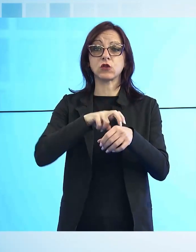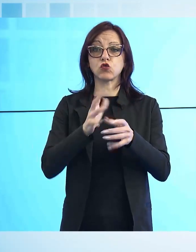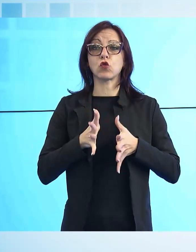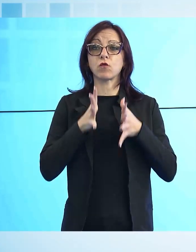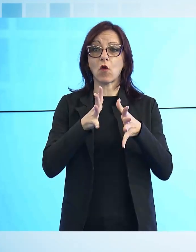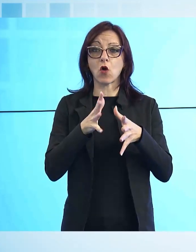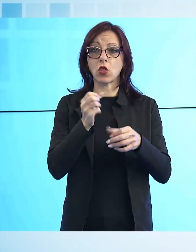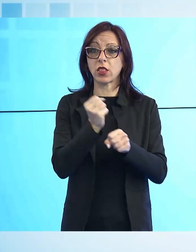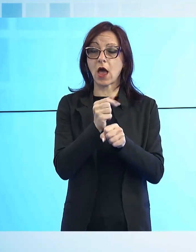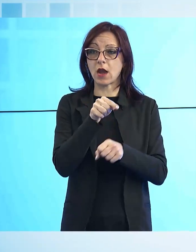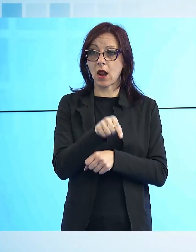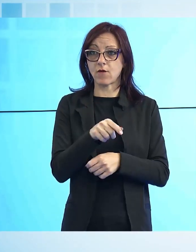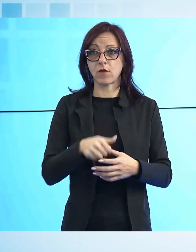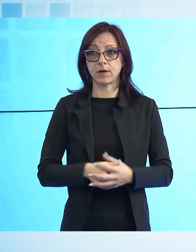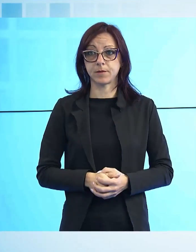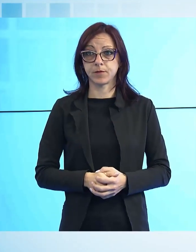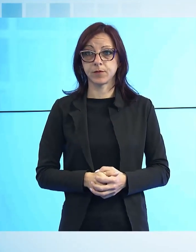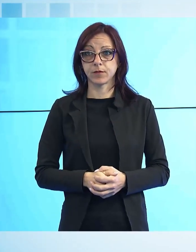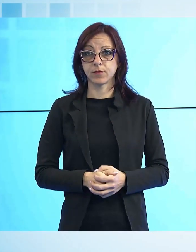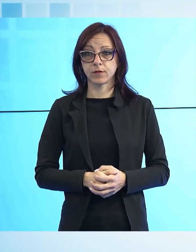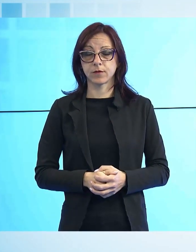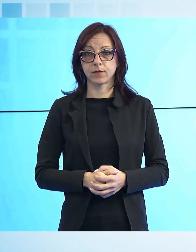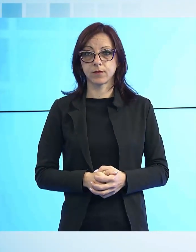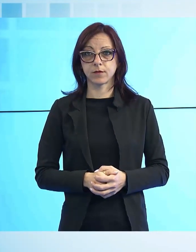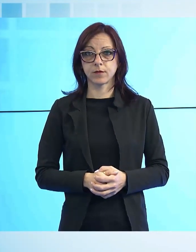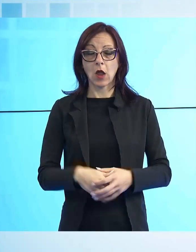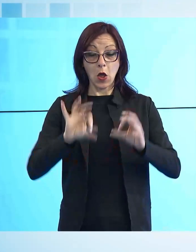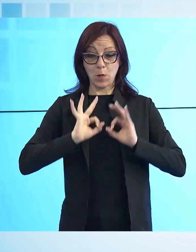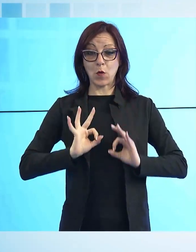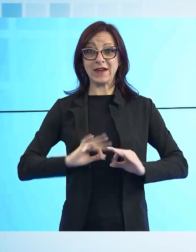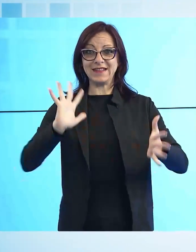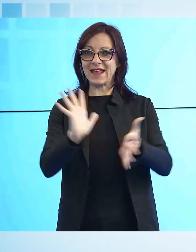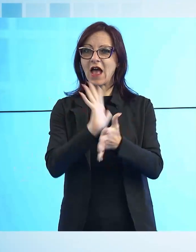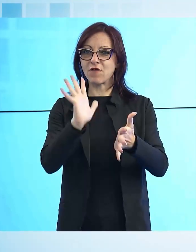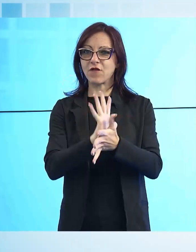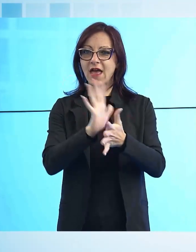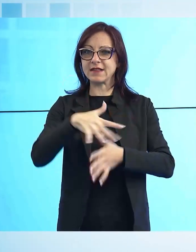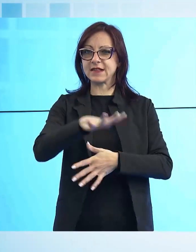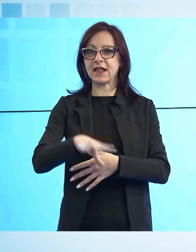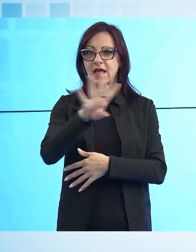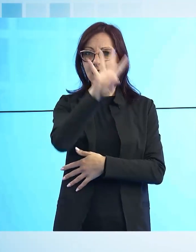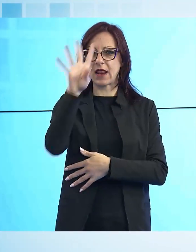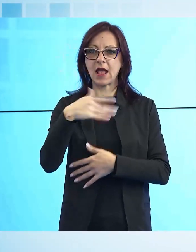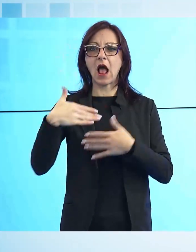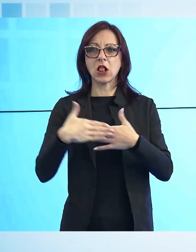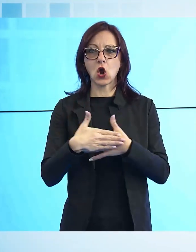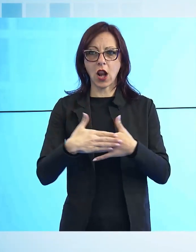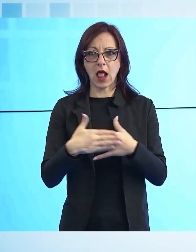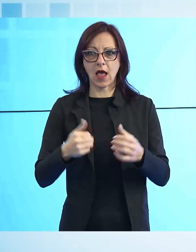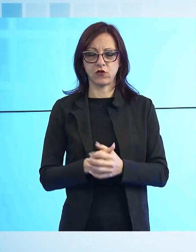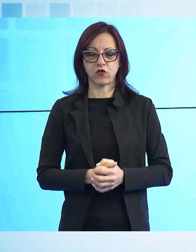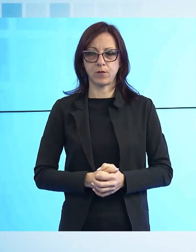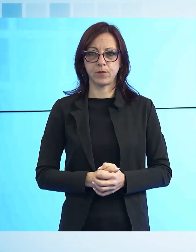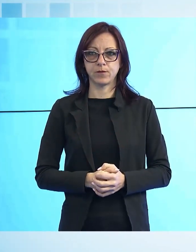La festa della polizia al Real Collegio, celebrazioni in tono composto per la ricorrenza della Fondazione della Polizia di